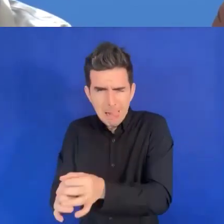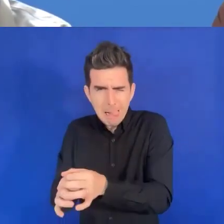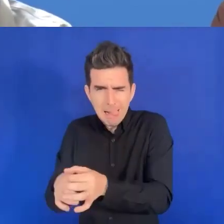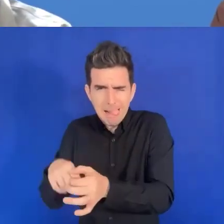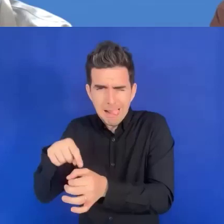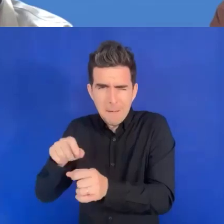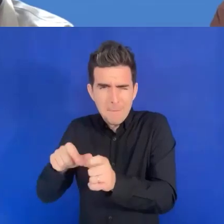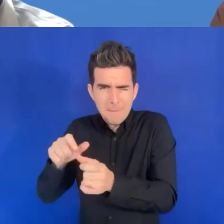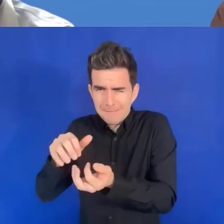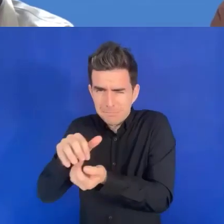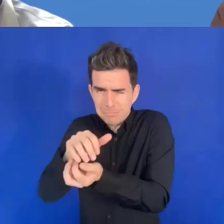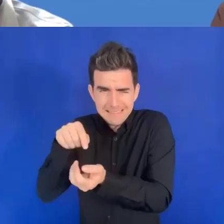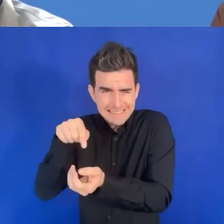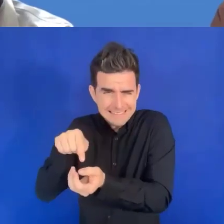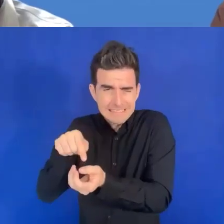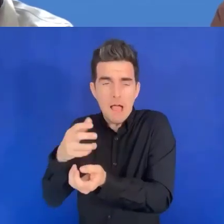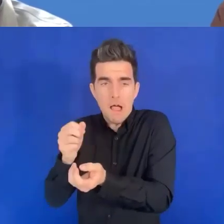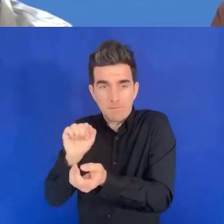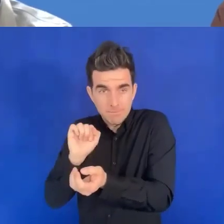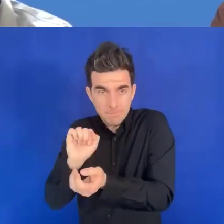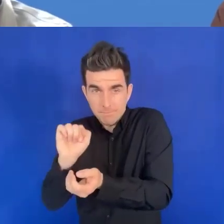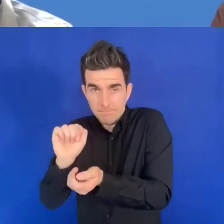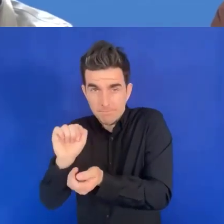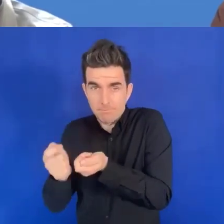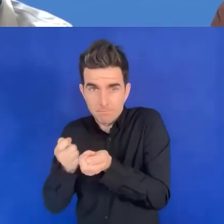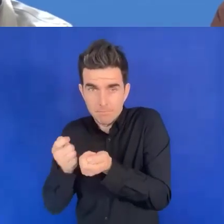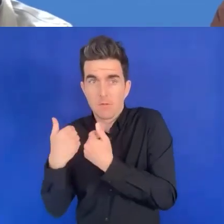utiliser ce tableau de bord.